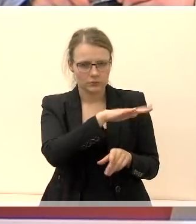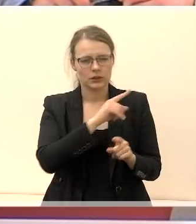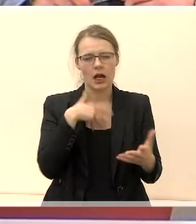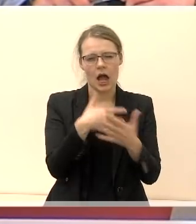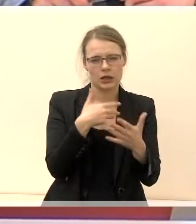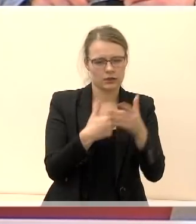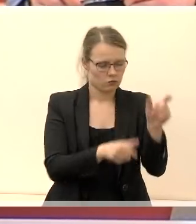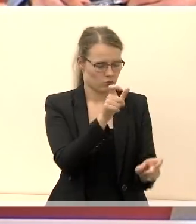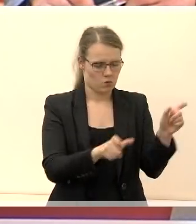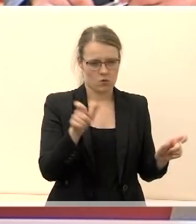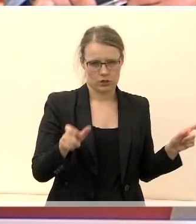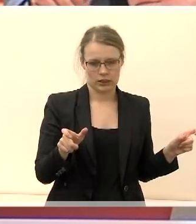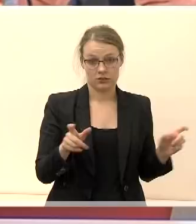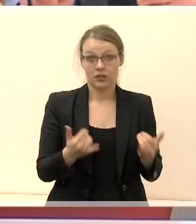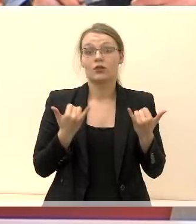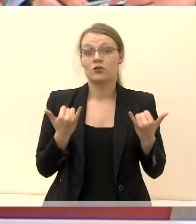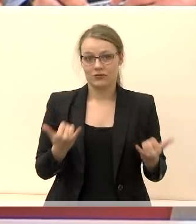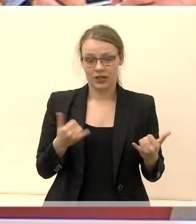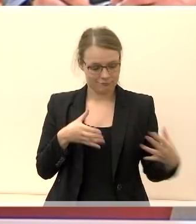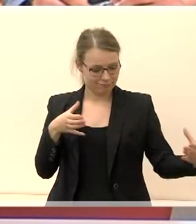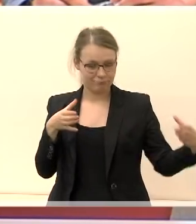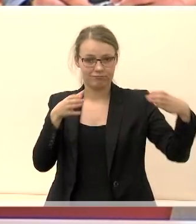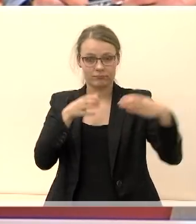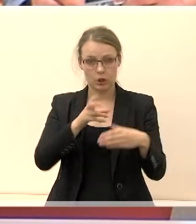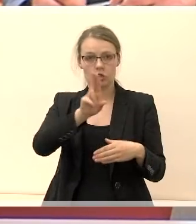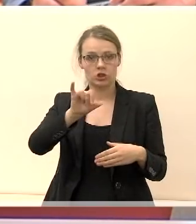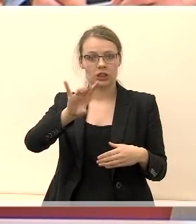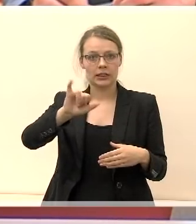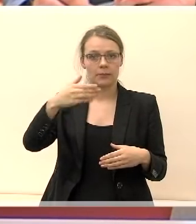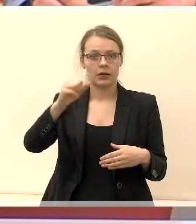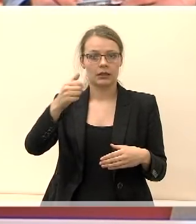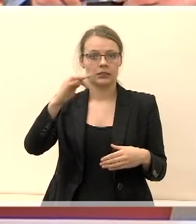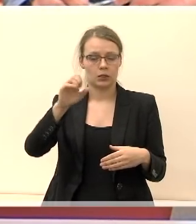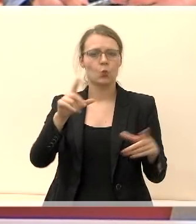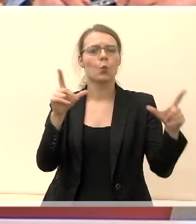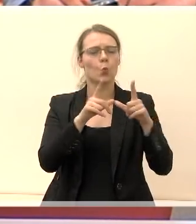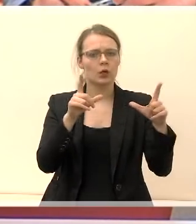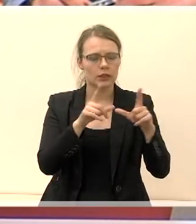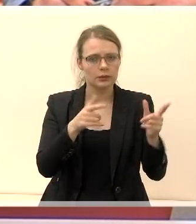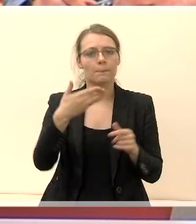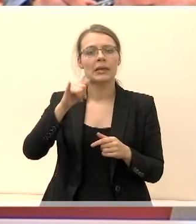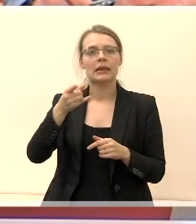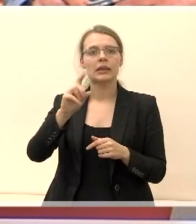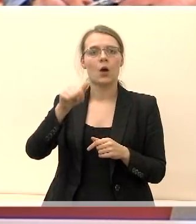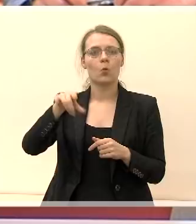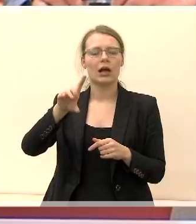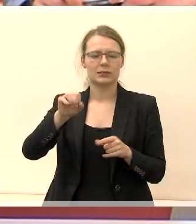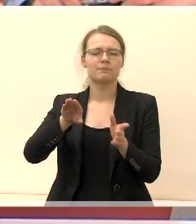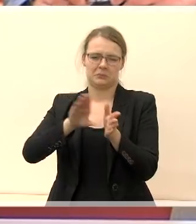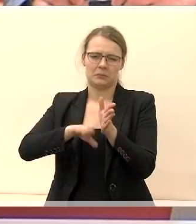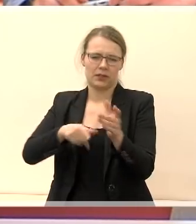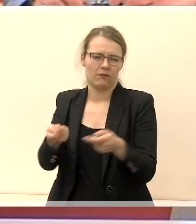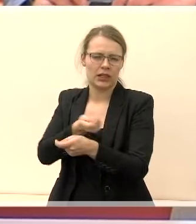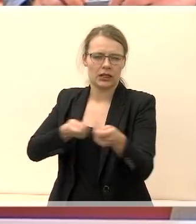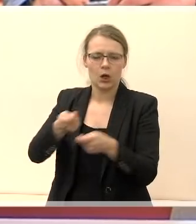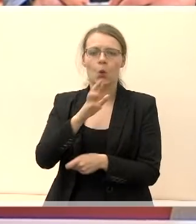aktyvų spiliečiai. Šiandien su manime atvyko Žygimantas, ūkininkas, Mindaugas, Smulkūs verslininkas,